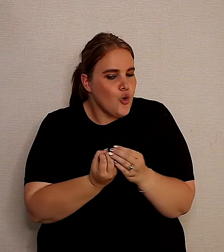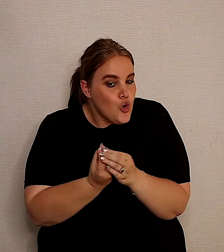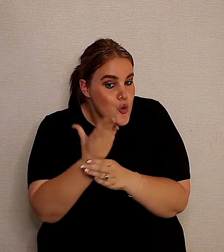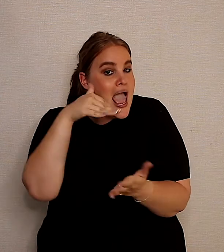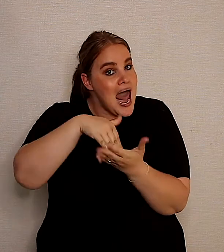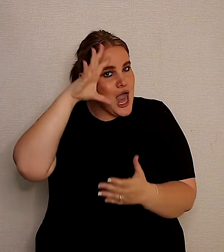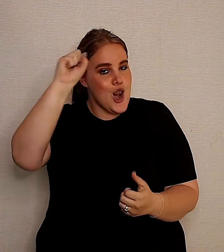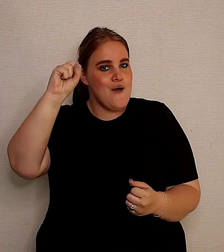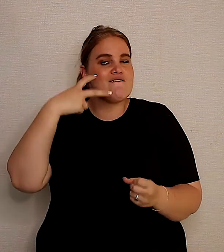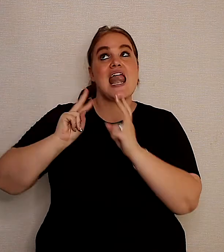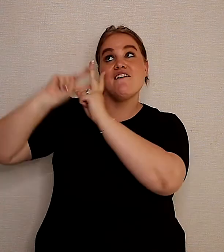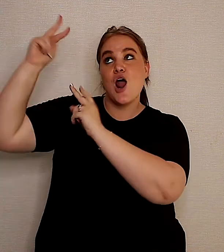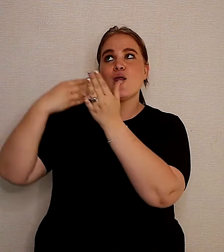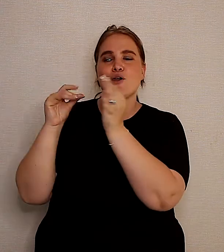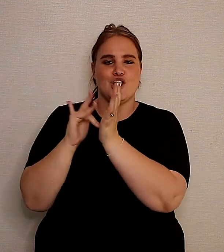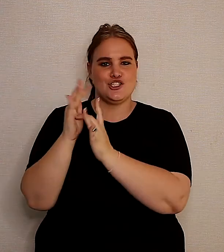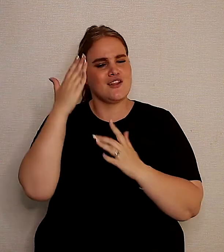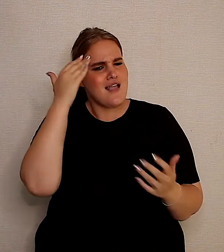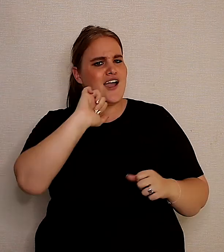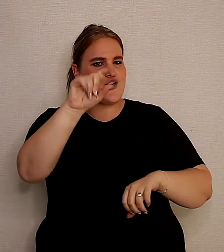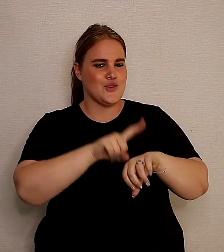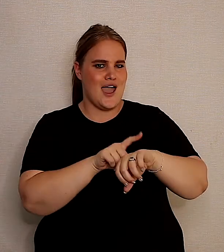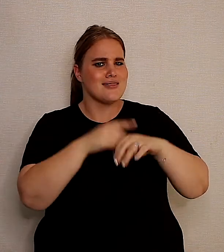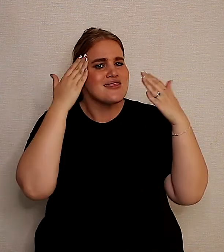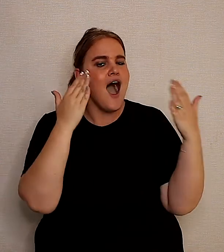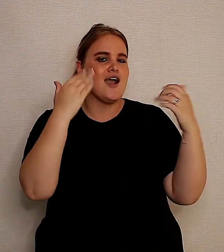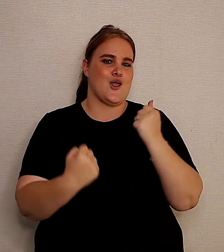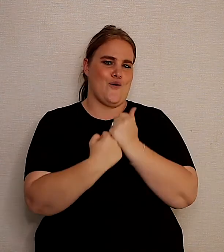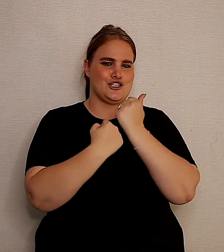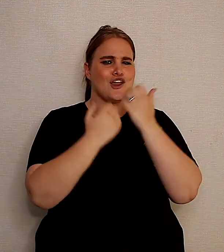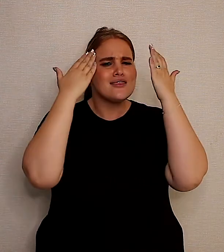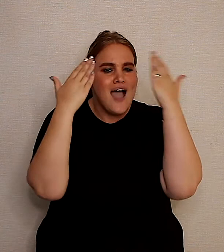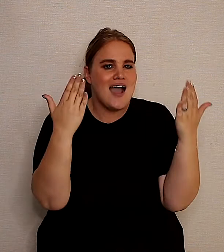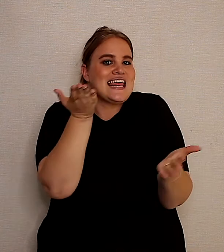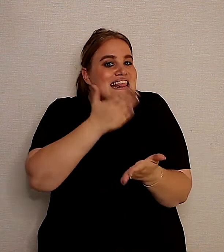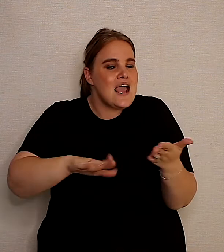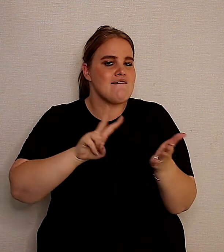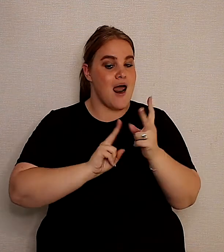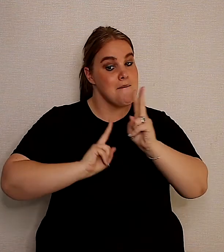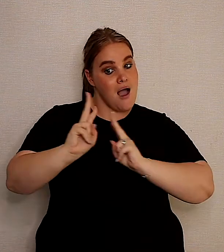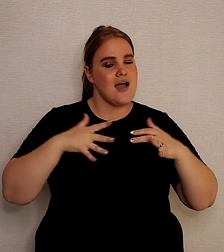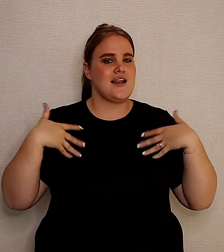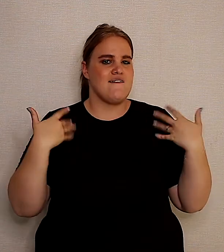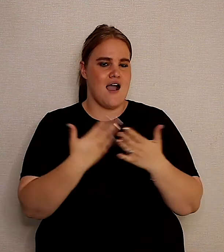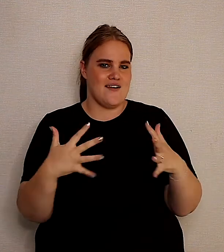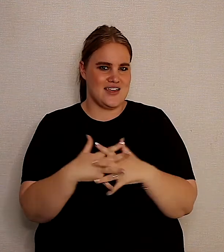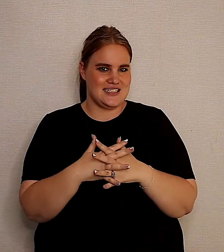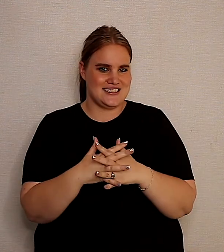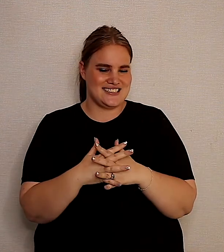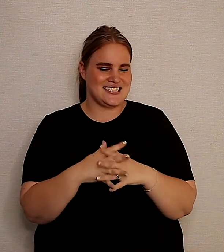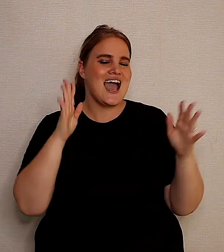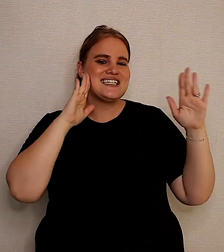groei, in geloof en in verhouding met Jesus. Dankie vele tyd, dankie het jylle ons ondersteen, dankie het ons deel van mekaarse levens kan